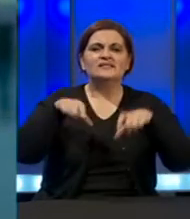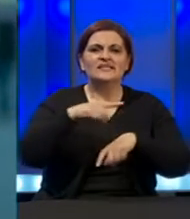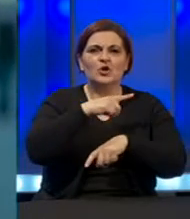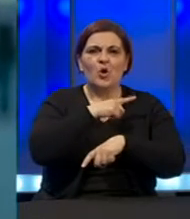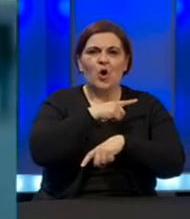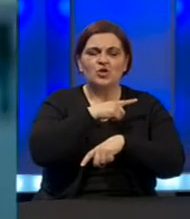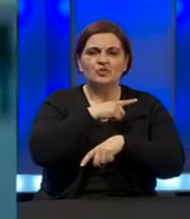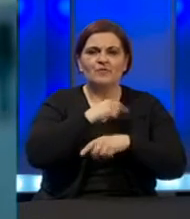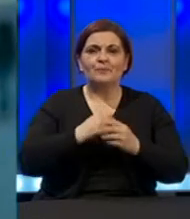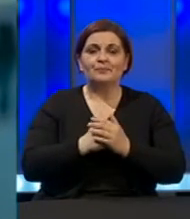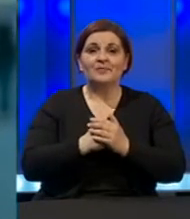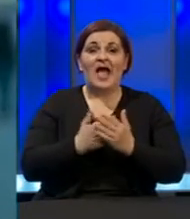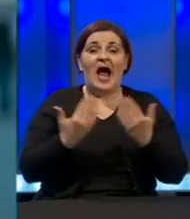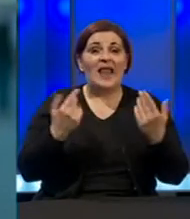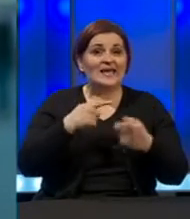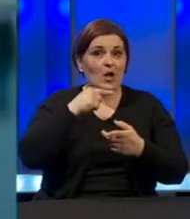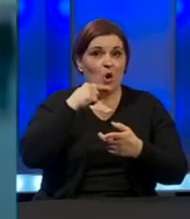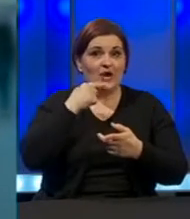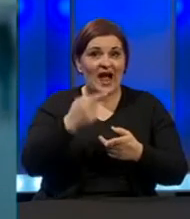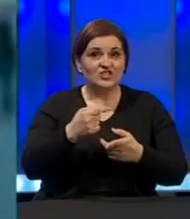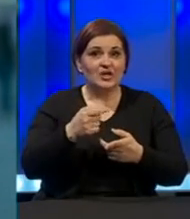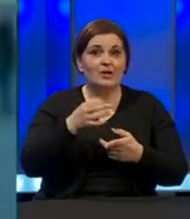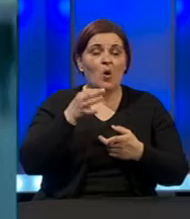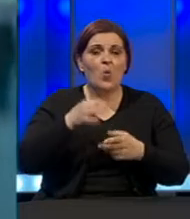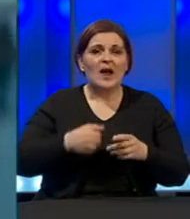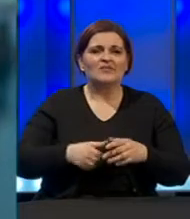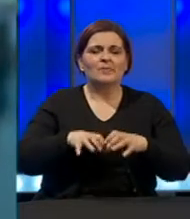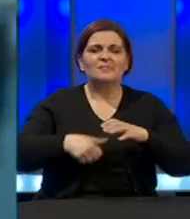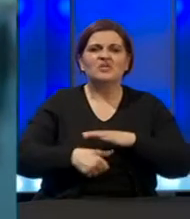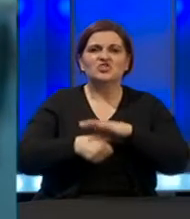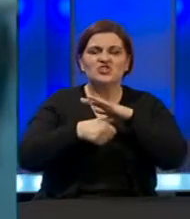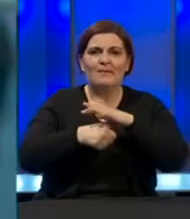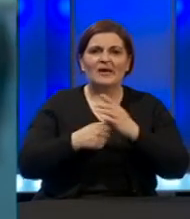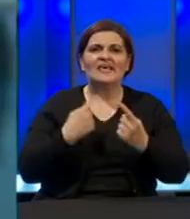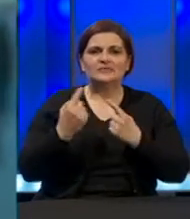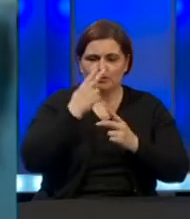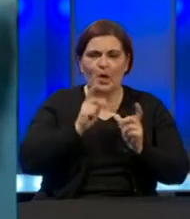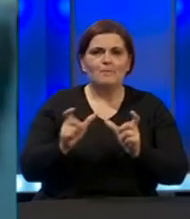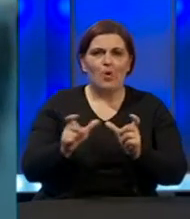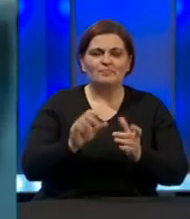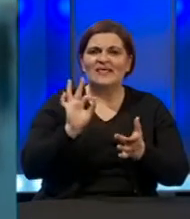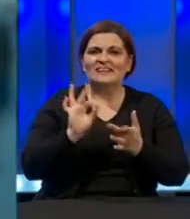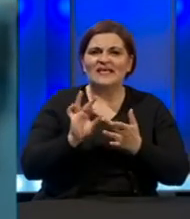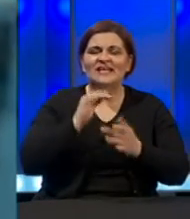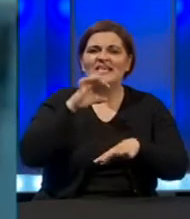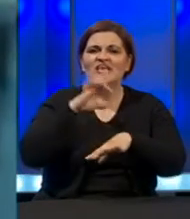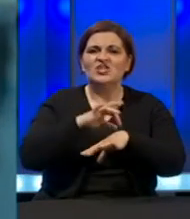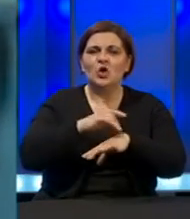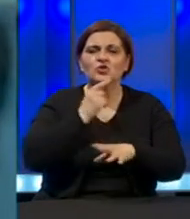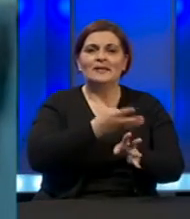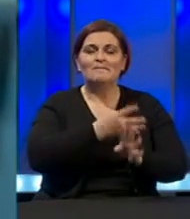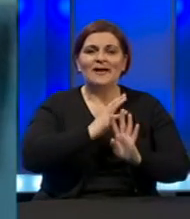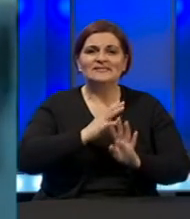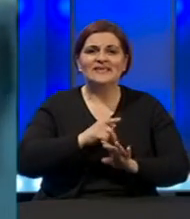Univerziteta u Sarajevu, ali kako kažu u kantonalnom kriznom štabu situacija je pod kontrolom, testirani su i ljekari i pacijenti